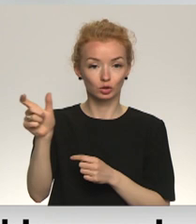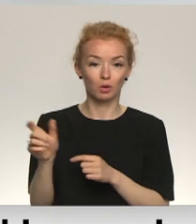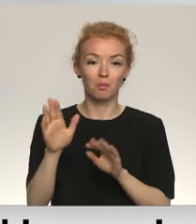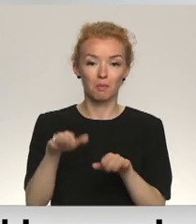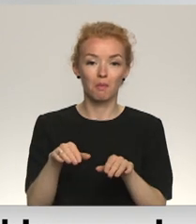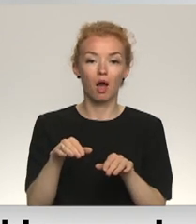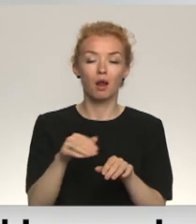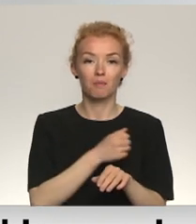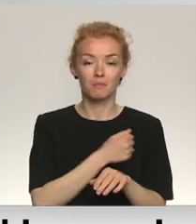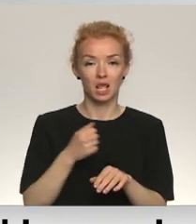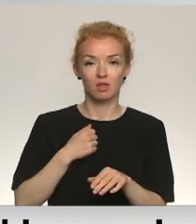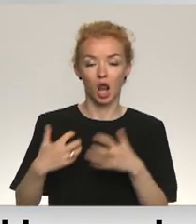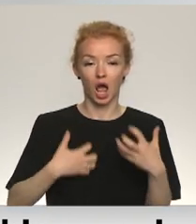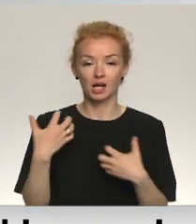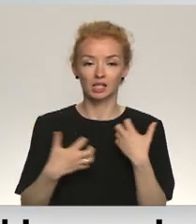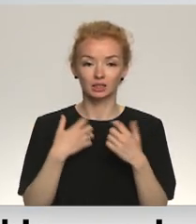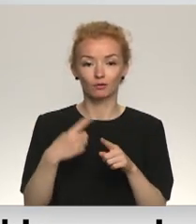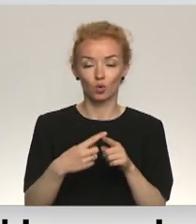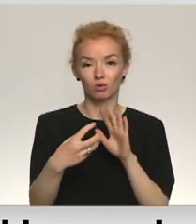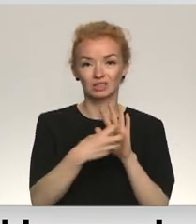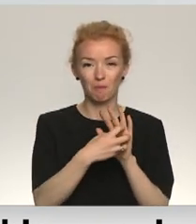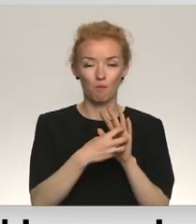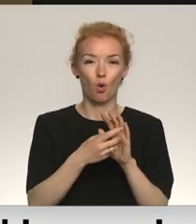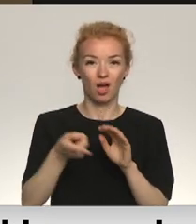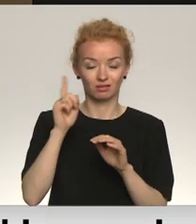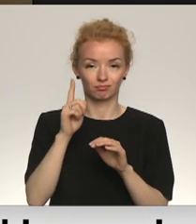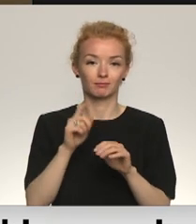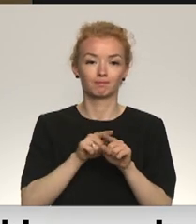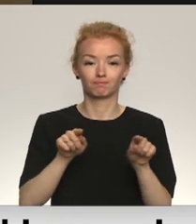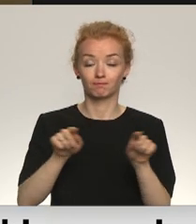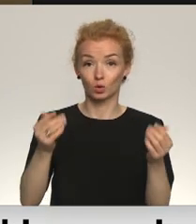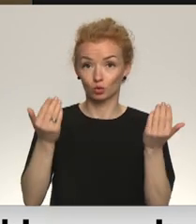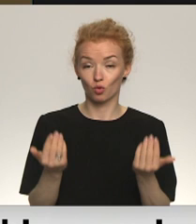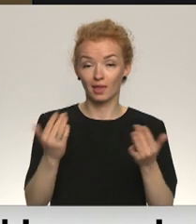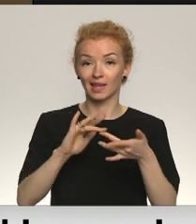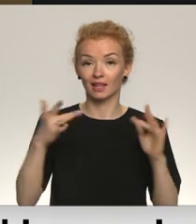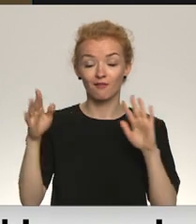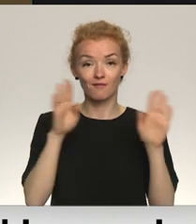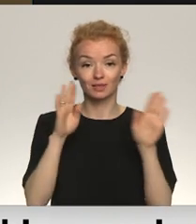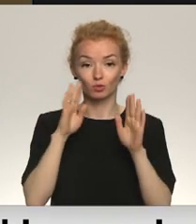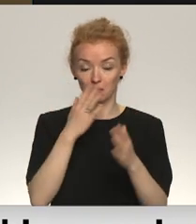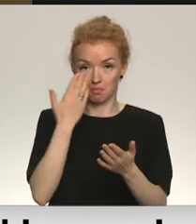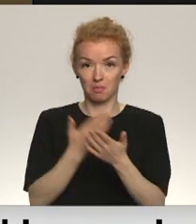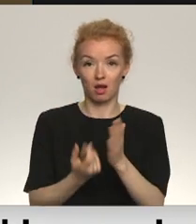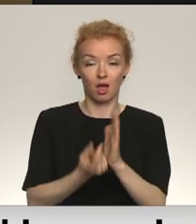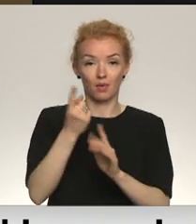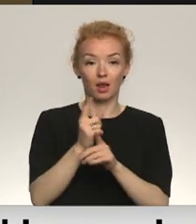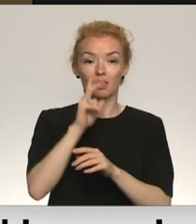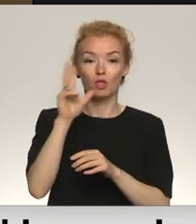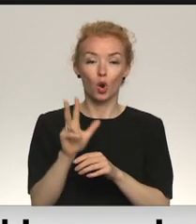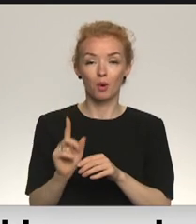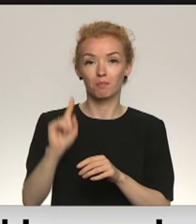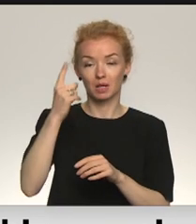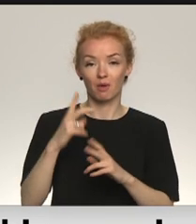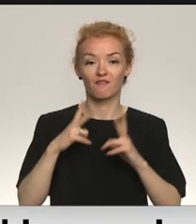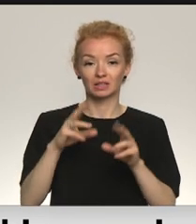šo militāru agresiju un nozētumu, stād no šo simbolību. Šorīt sociālajā vietnē Facebook parādījās arī Daugavpils pirmā vicemēra